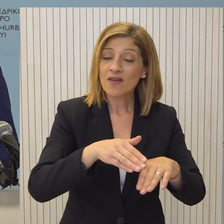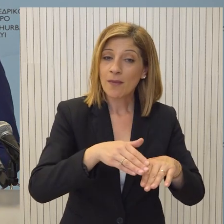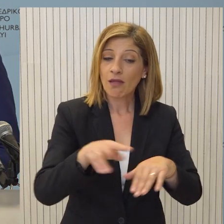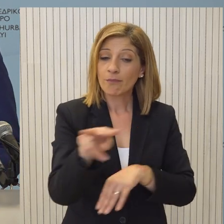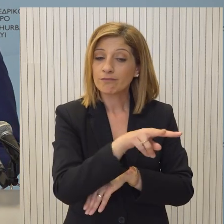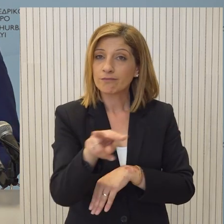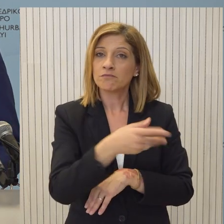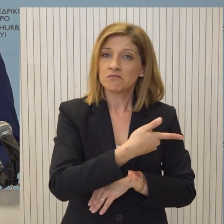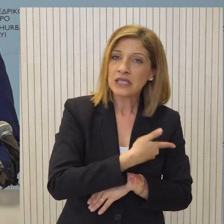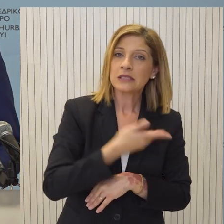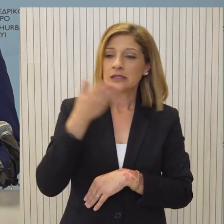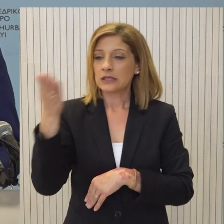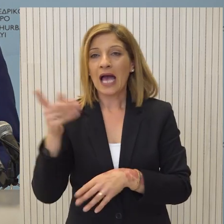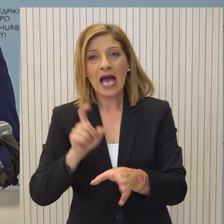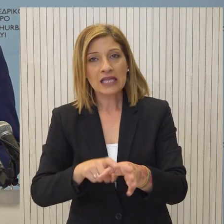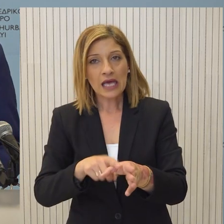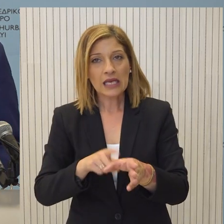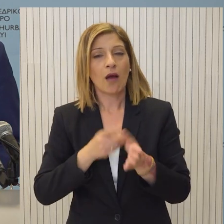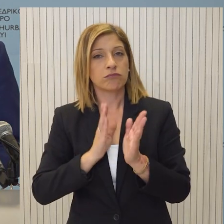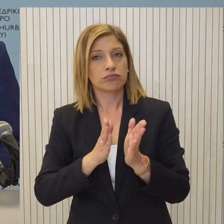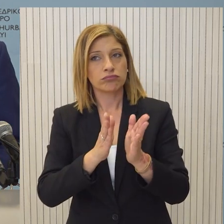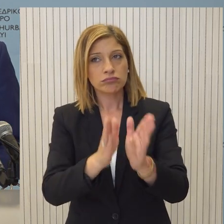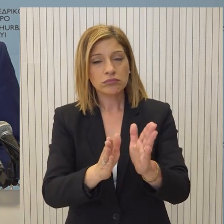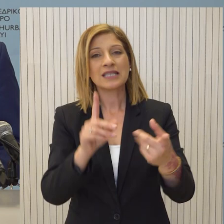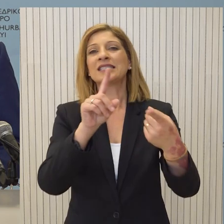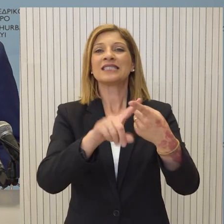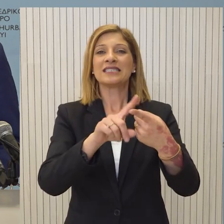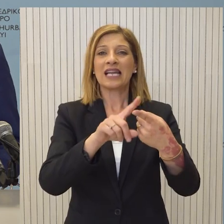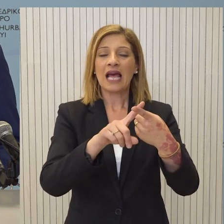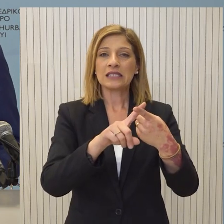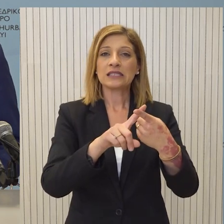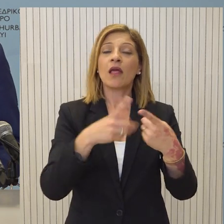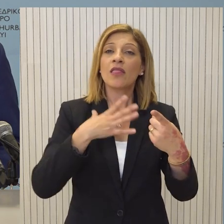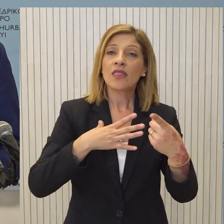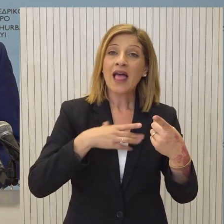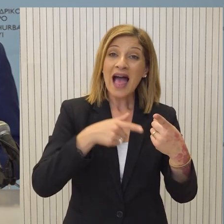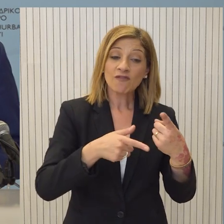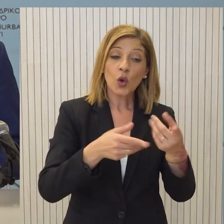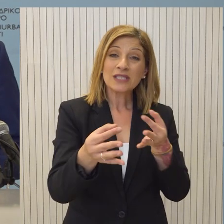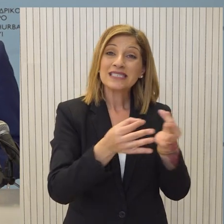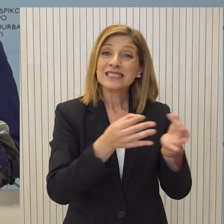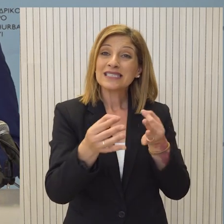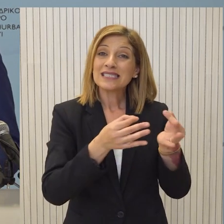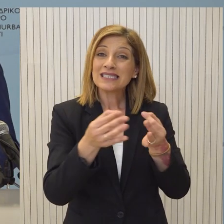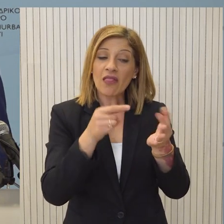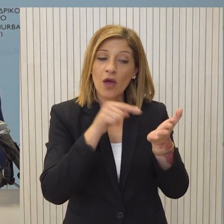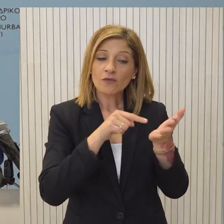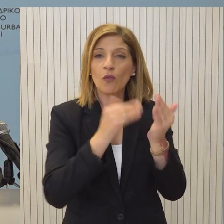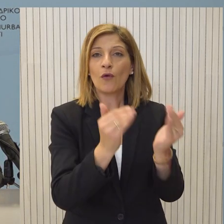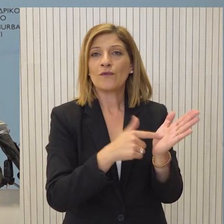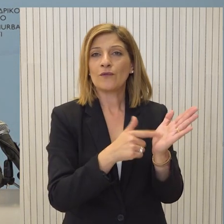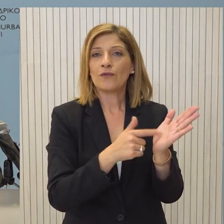μέσα από τις συγκλήσεις που προνοεί αυτή η συναντήληψη προχωρούν στην επικυρωποίηση του υφιστάμενου σχεδίου ανάπτυξης και παραγωγής.